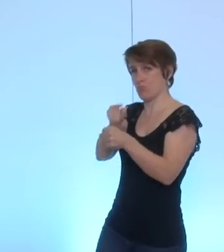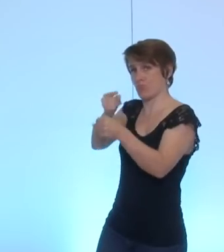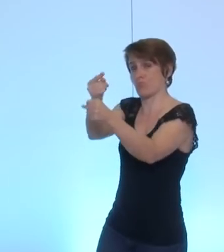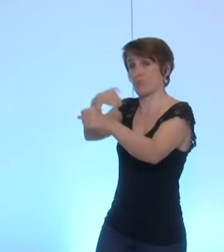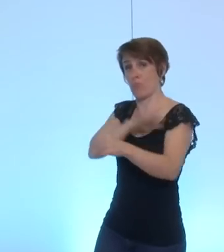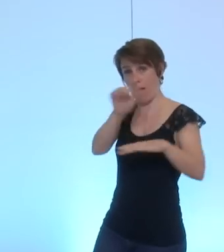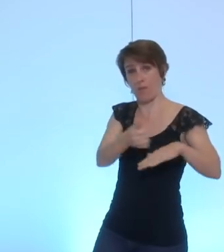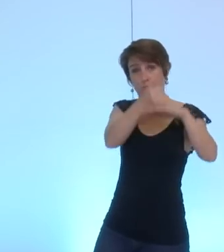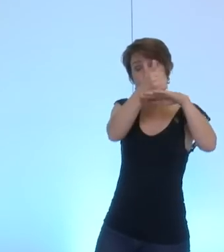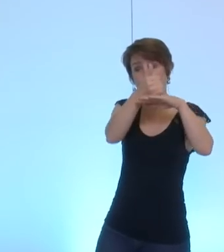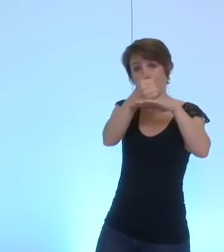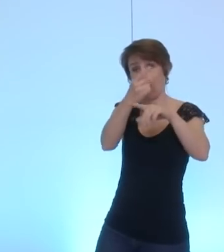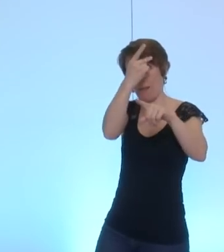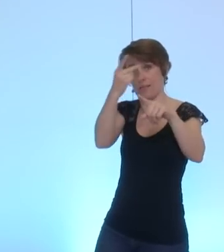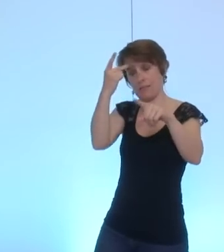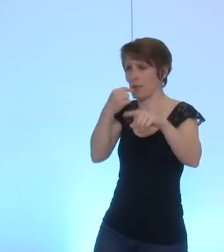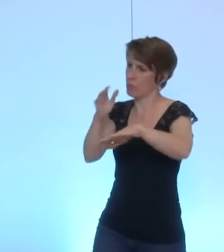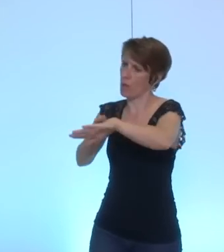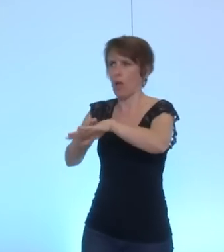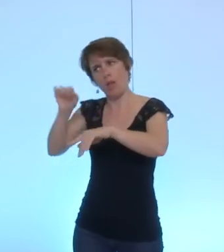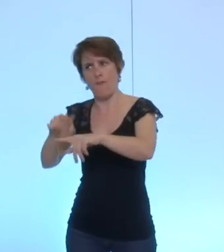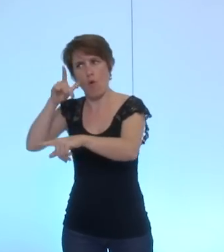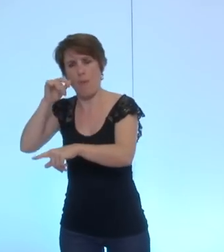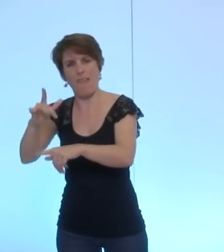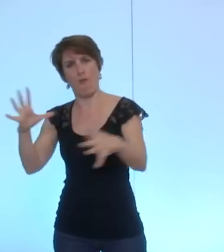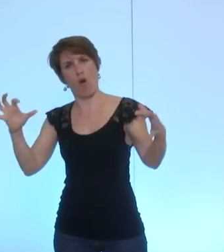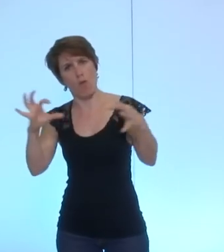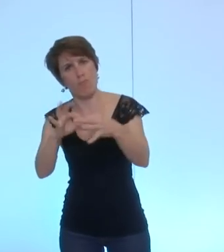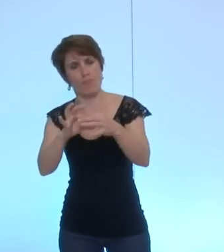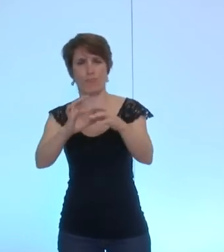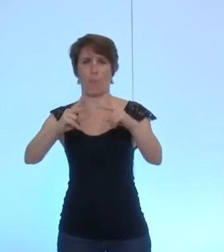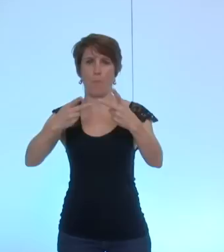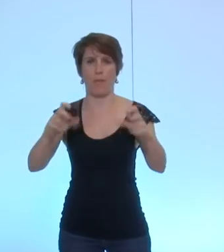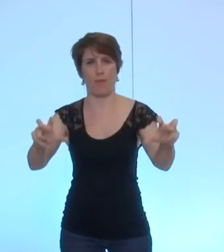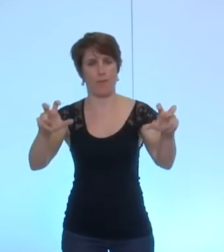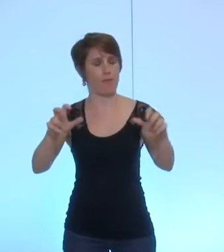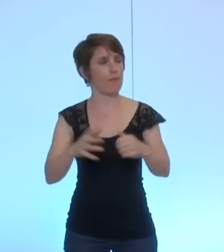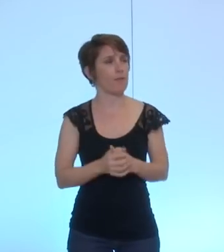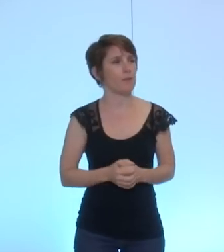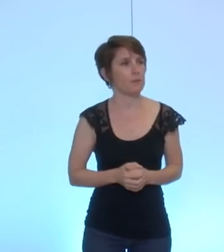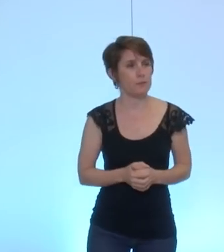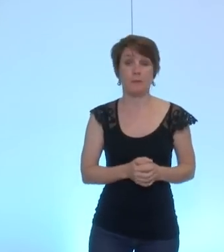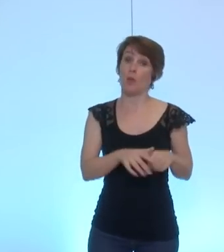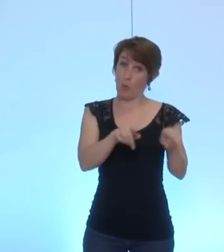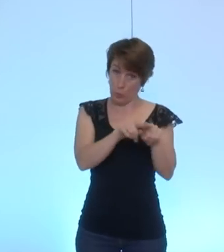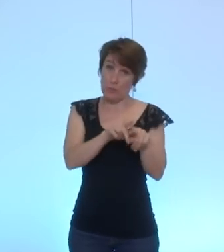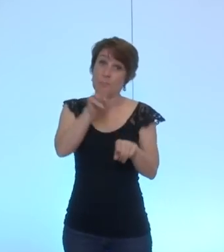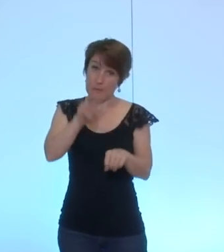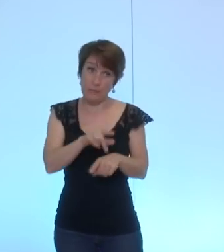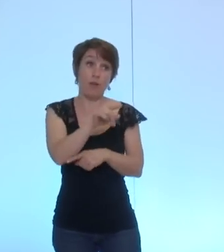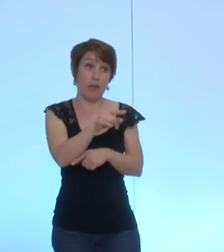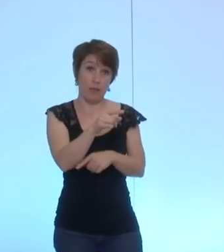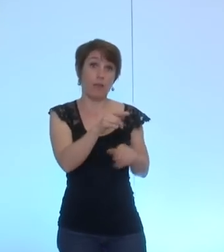Macret lorsqu'il évoque aussi la réaction de soldats et de membres de la société civile israélienne qui se soulèvent et qui